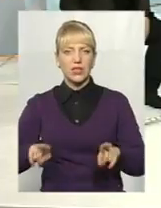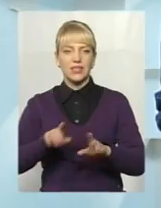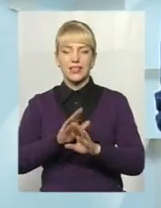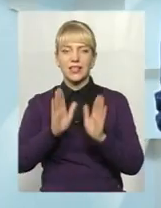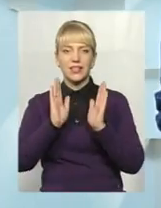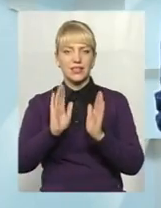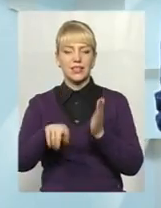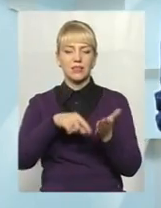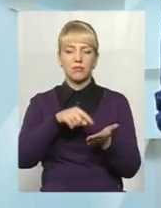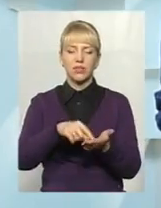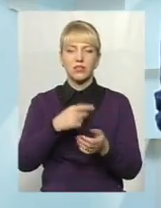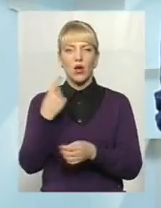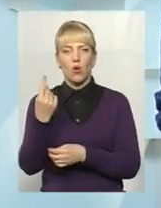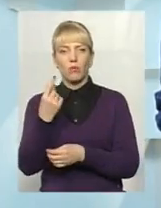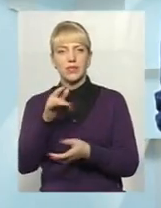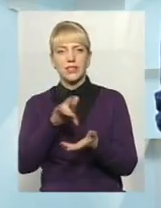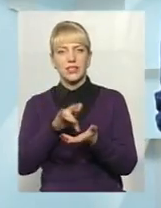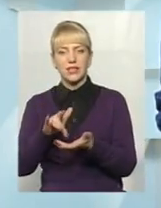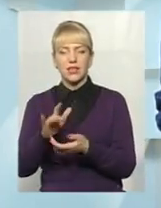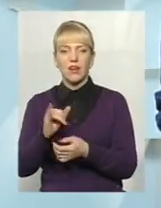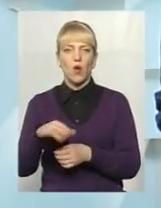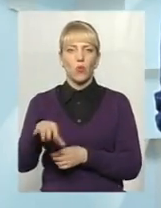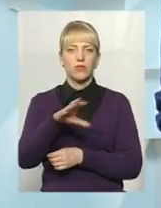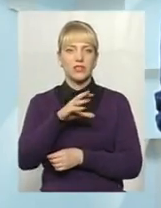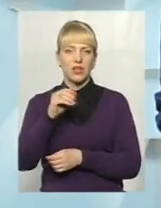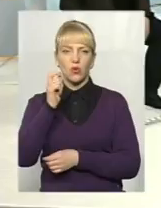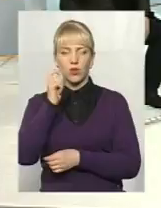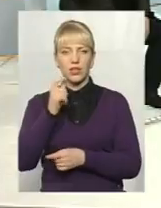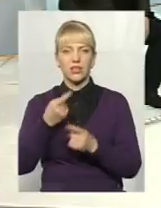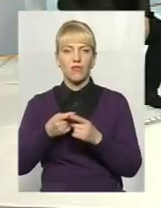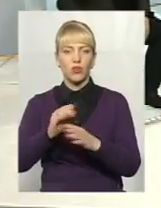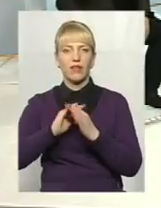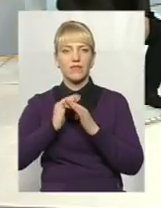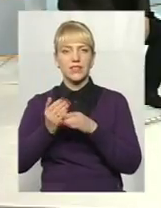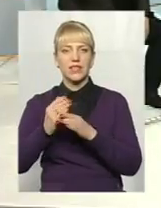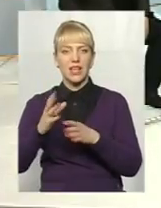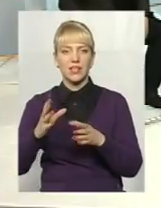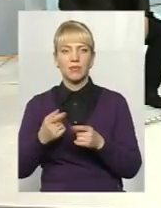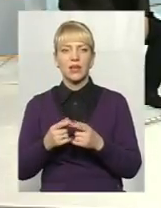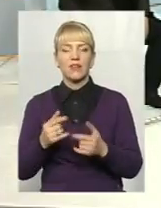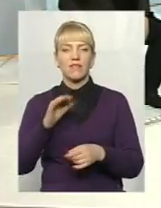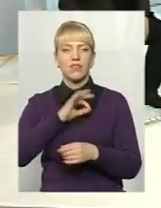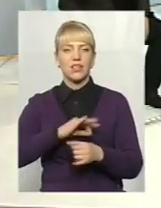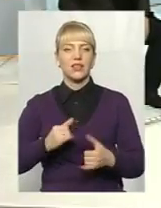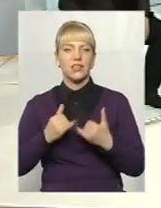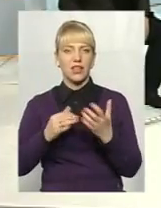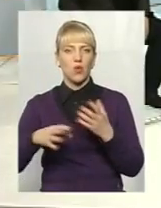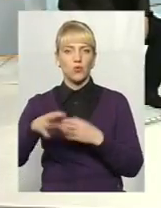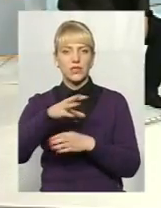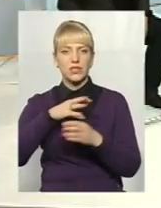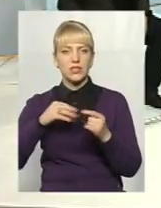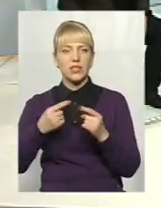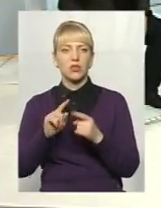тільки міст, не тільки обласних центрів всієї України. І взаємна, вона вигідна як для одних, так і для інших містів. Ясно, тому що